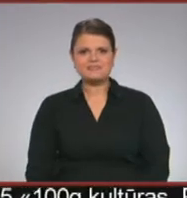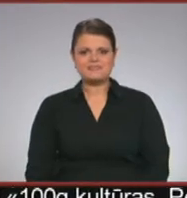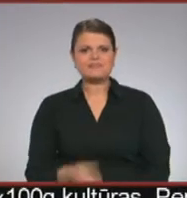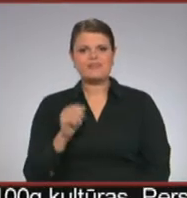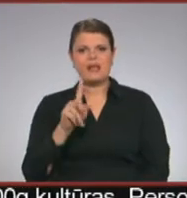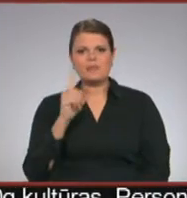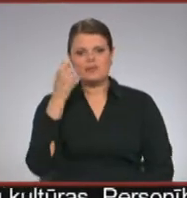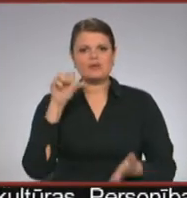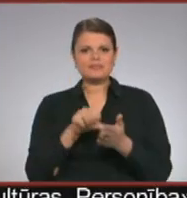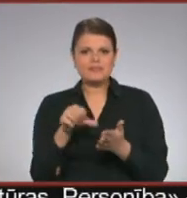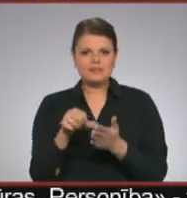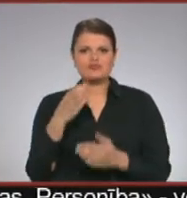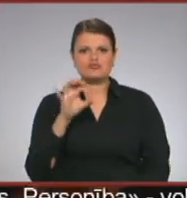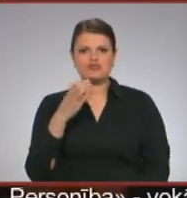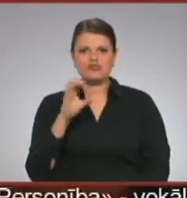Čočau sanas lomā